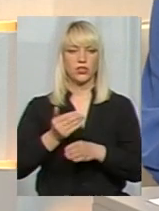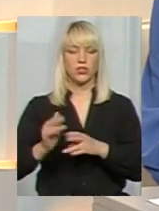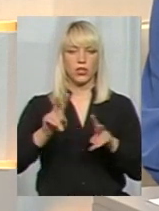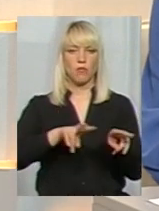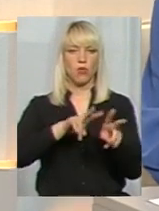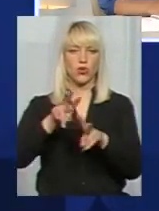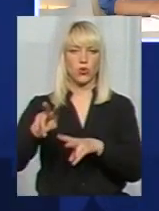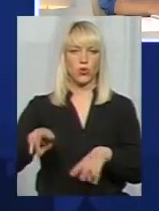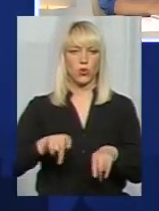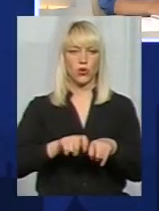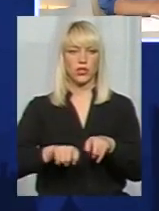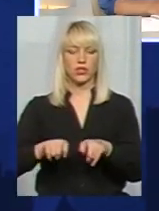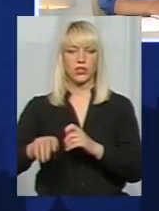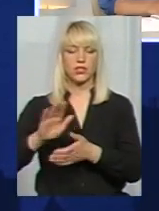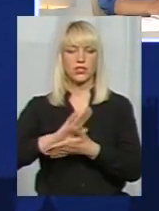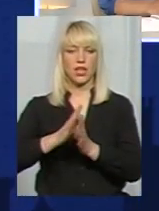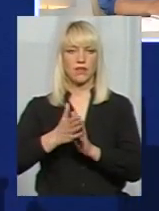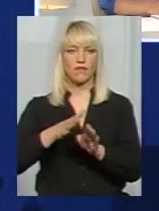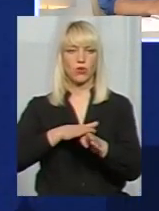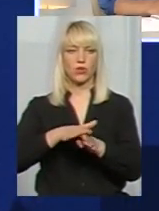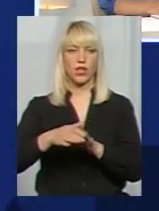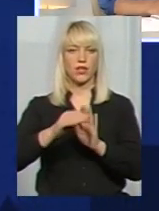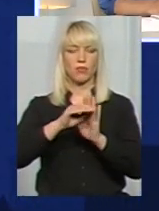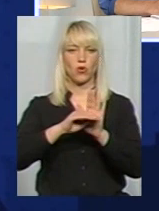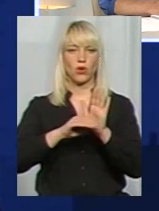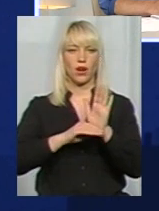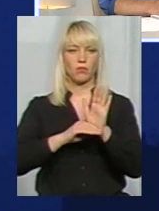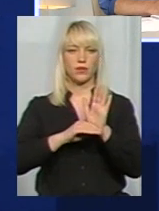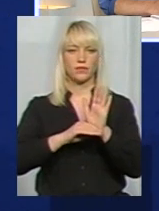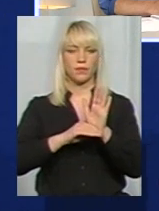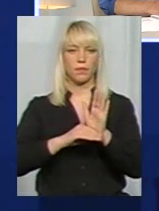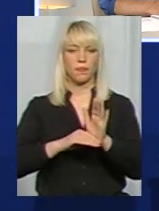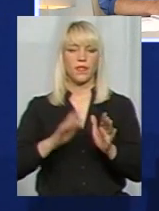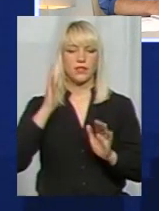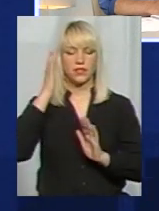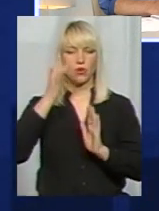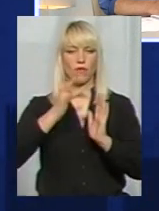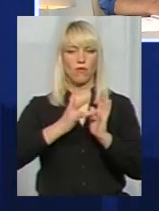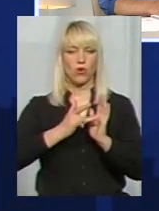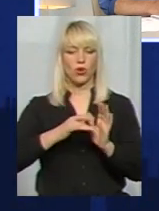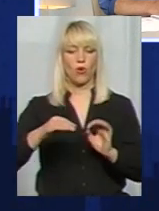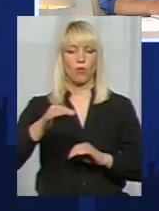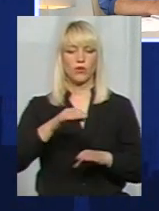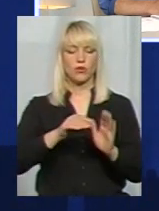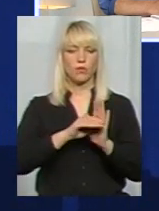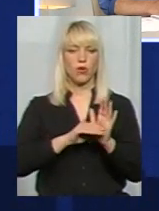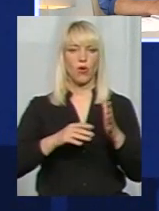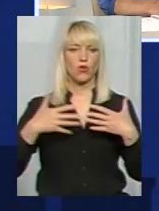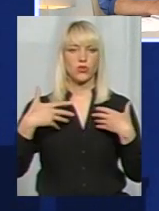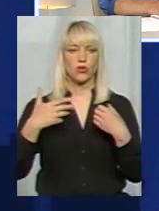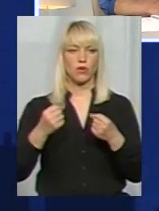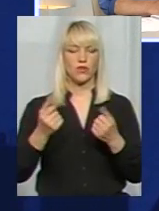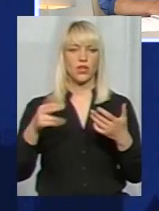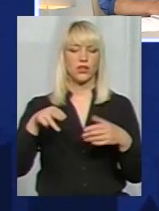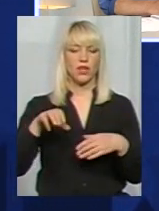моніторити стан виконання програми, цільової обласної програми оздоровлення та